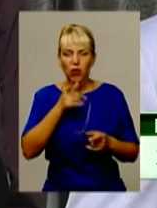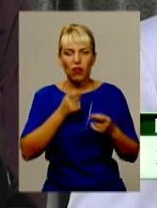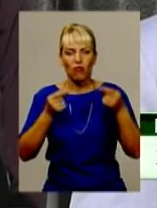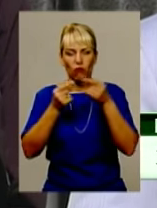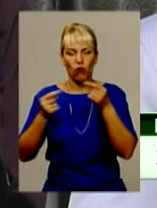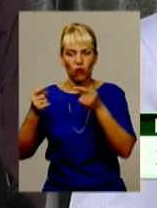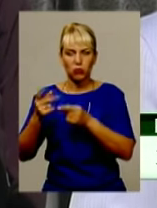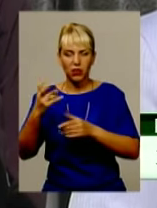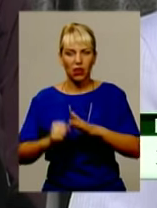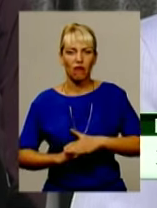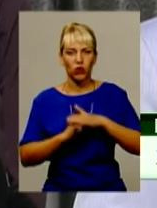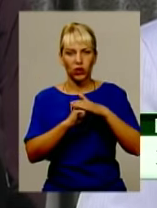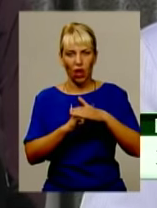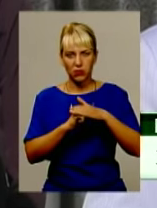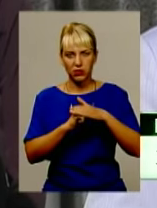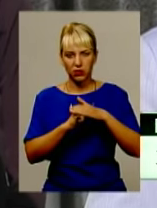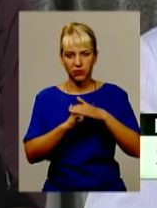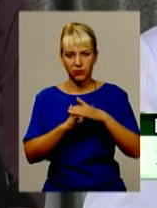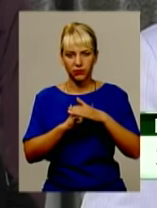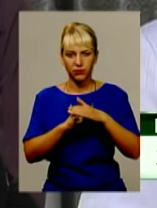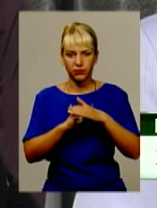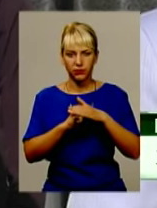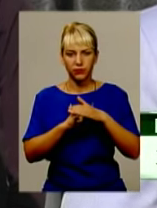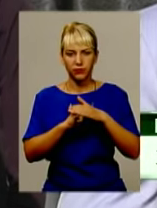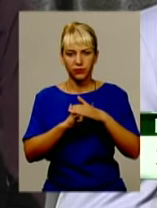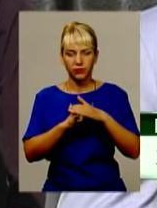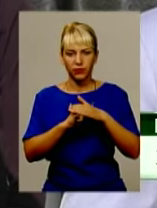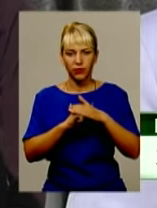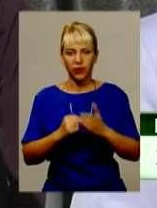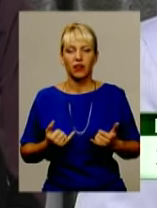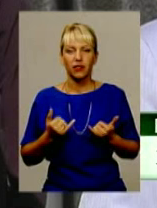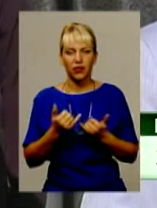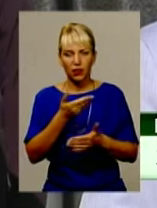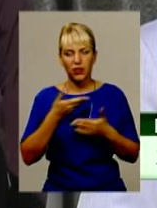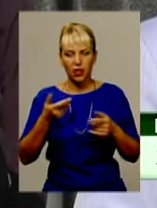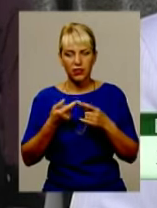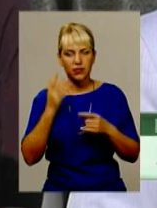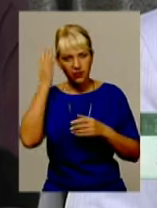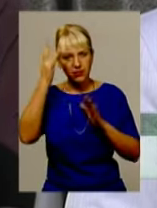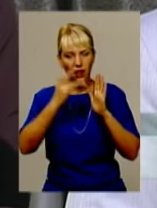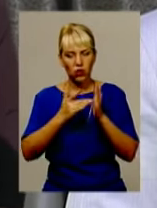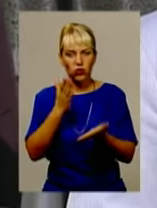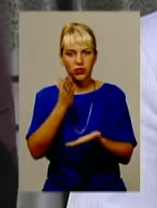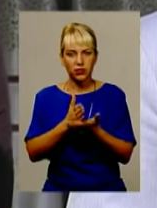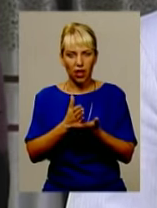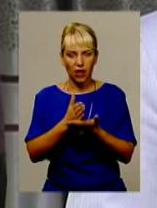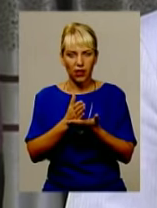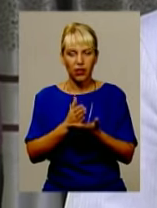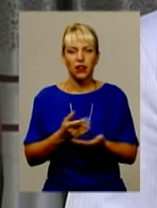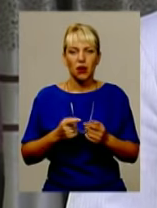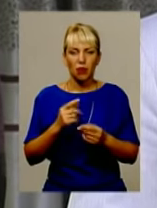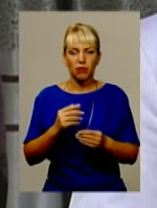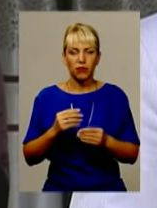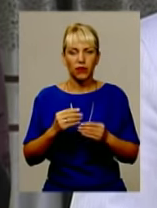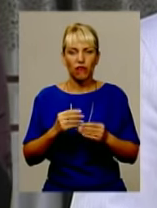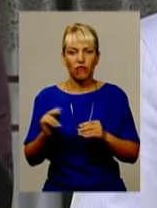на правильному фундаменті. І для нас целью стало поставити воспитання